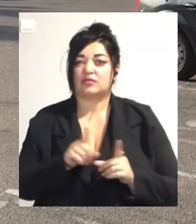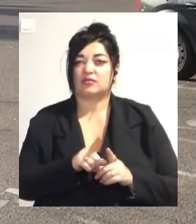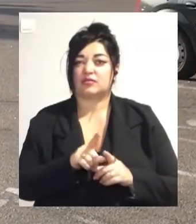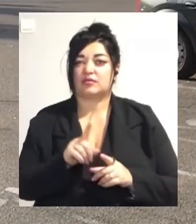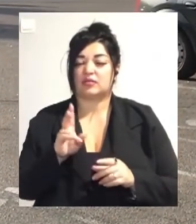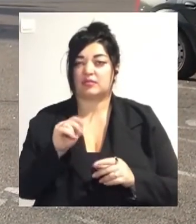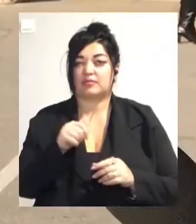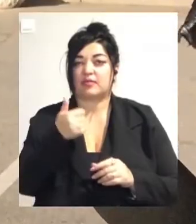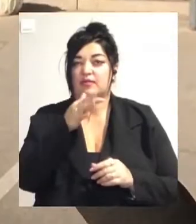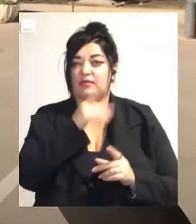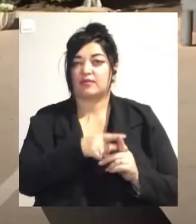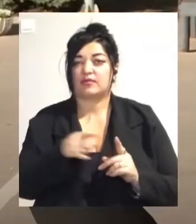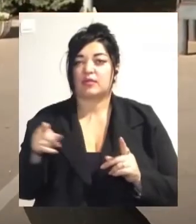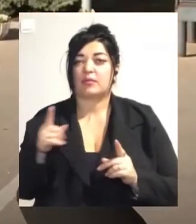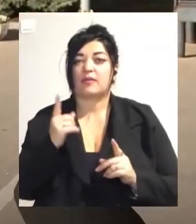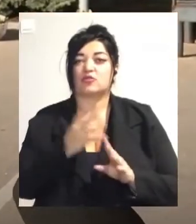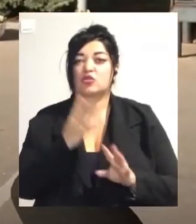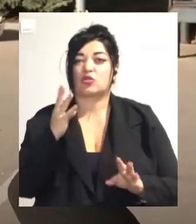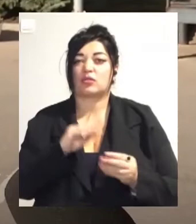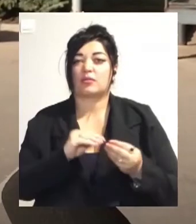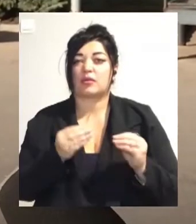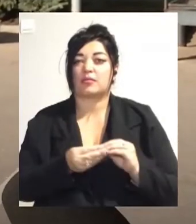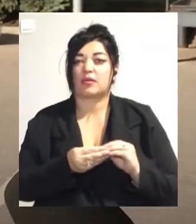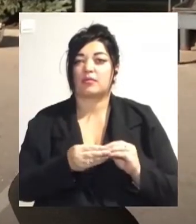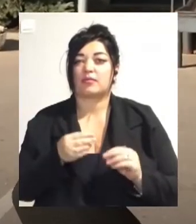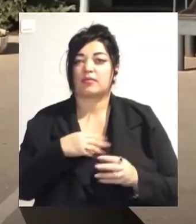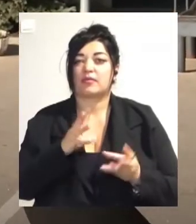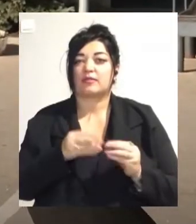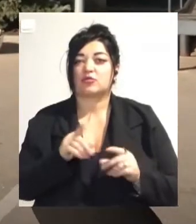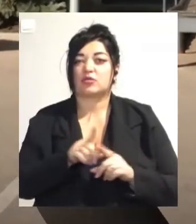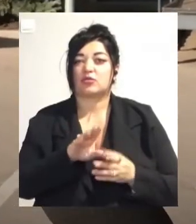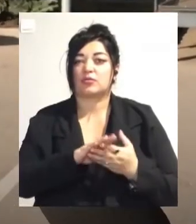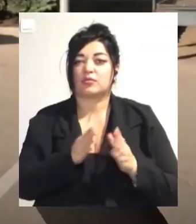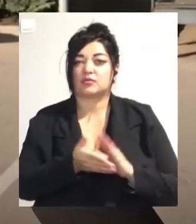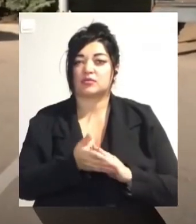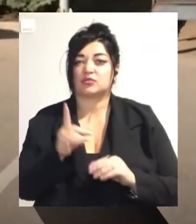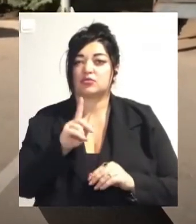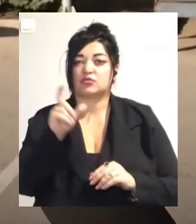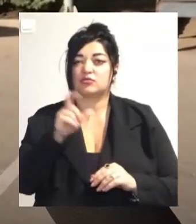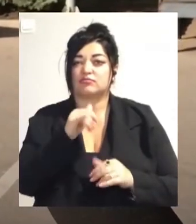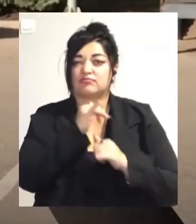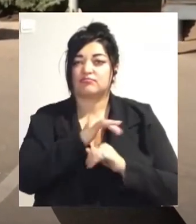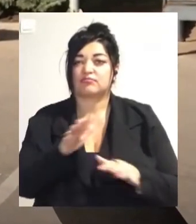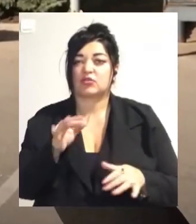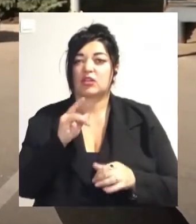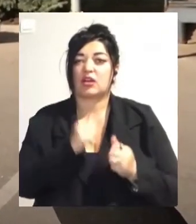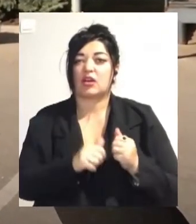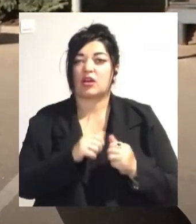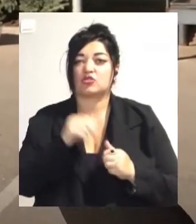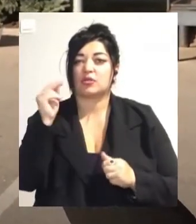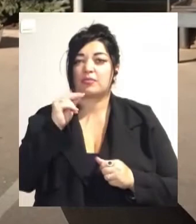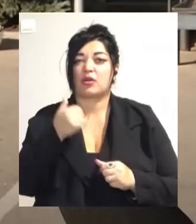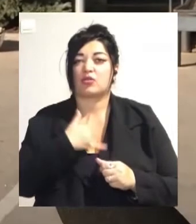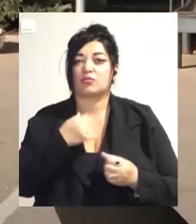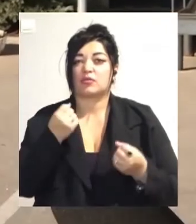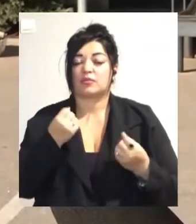сейчас, це першочередна проблема. Я учусь в екологічному університеті і изучаю кліматологію. І на кожній парі у мене просто шок до